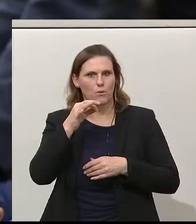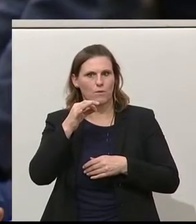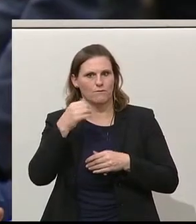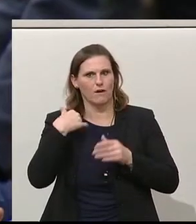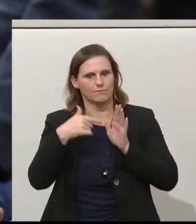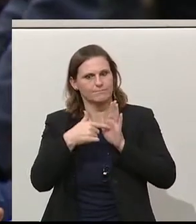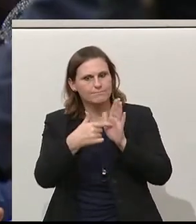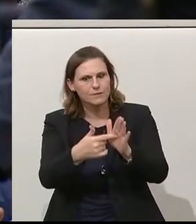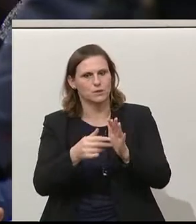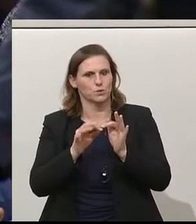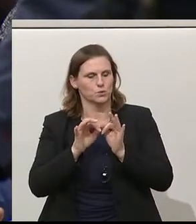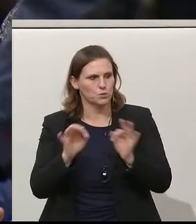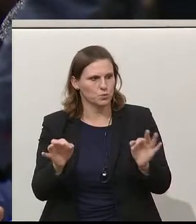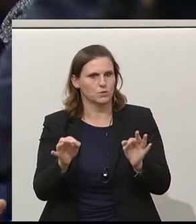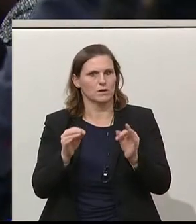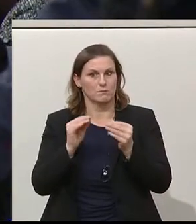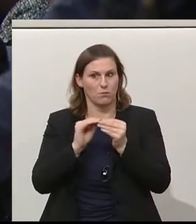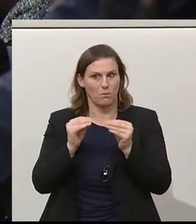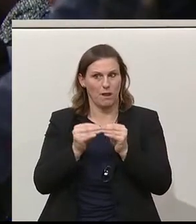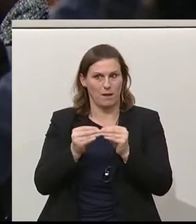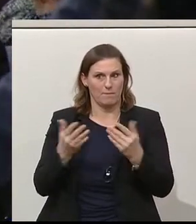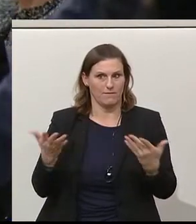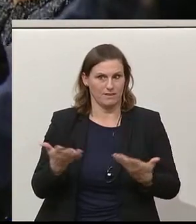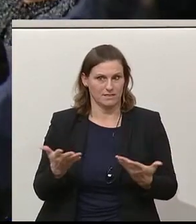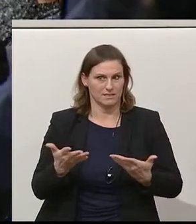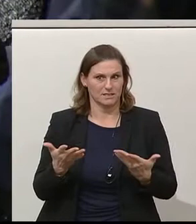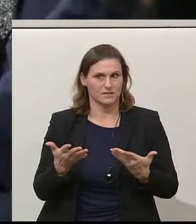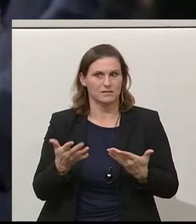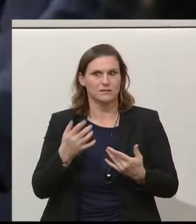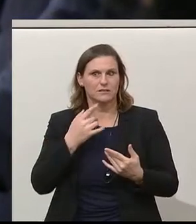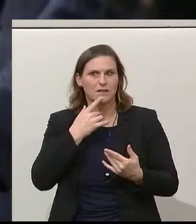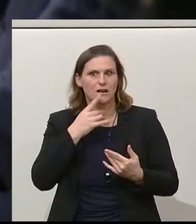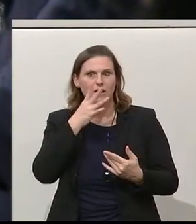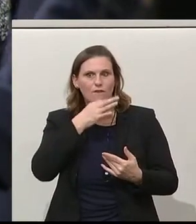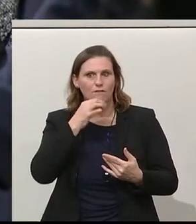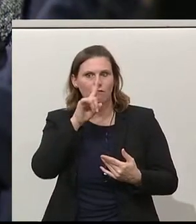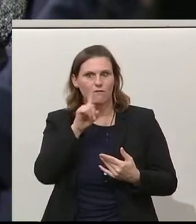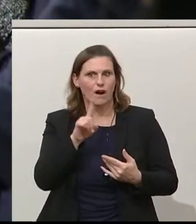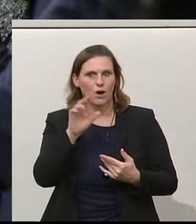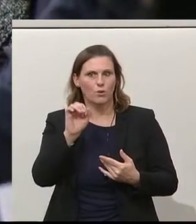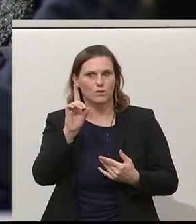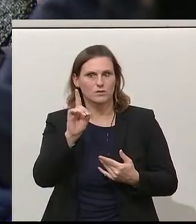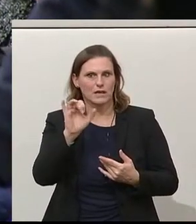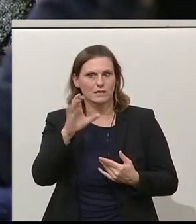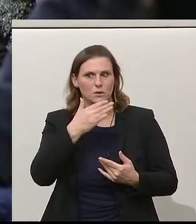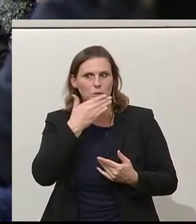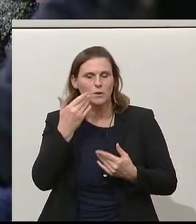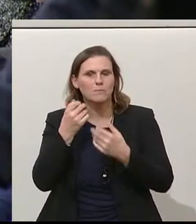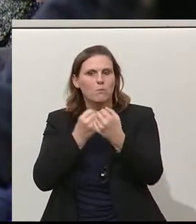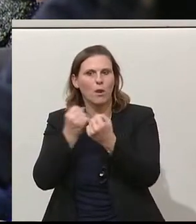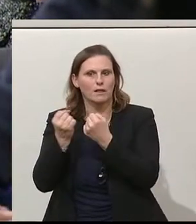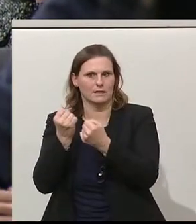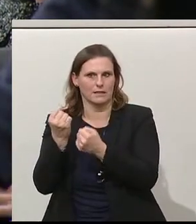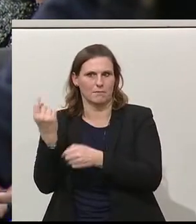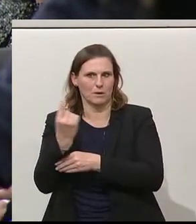dargestellt, wo das wirkliche Problem liegt. Die Frau Zadic ist nicht für ihre Politik bedroht und kritisiert